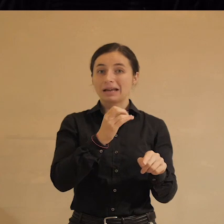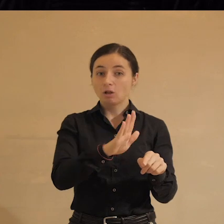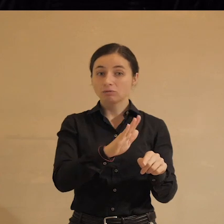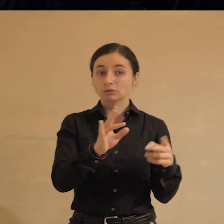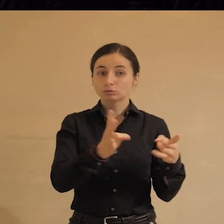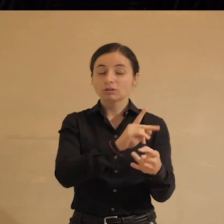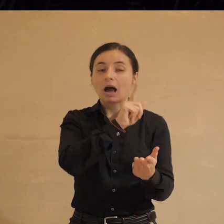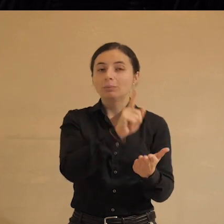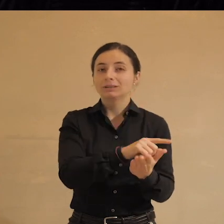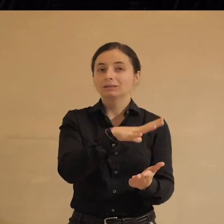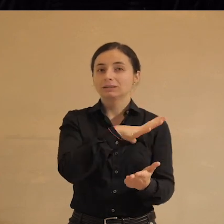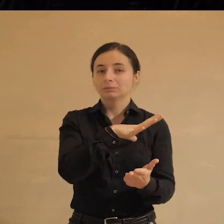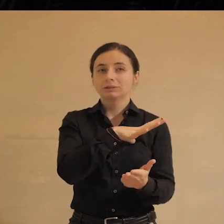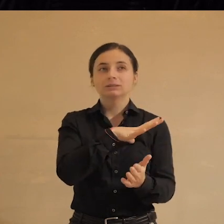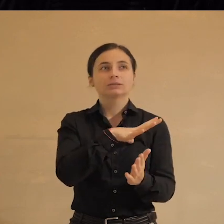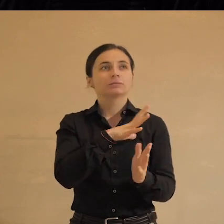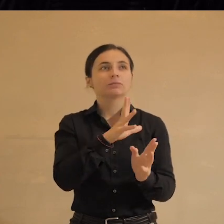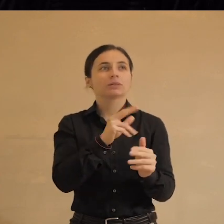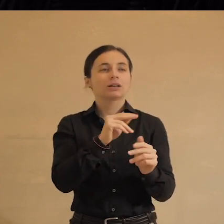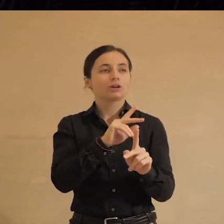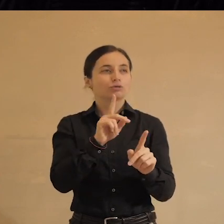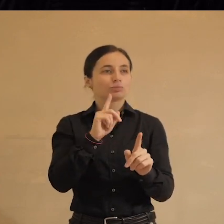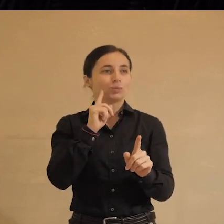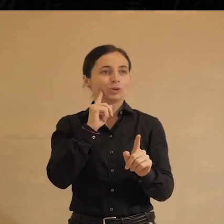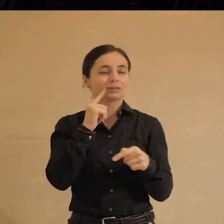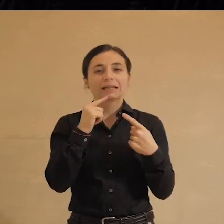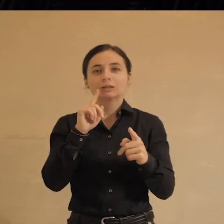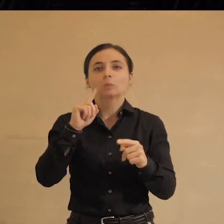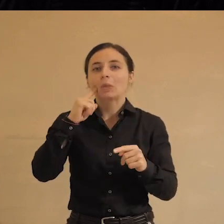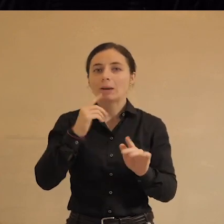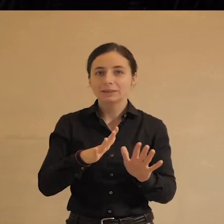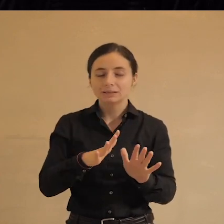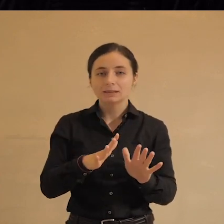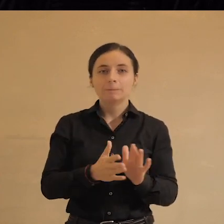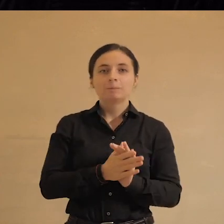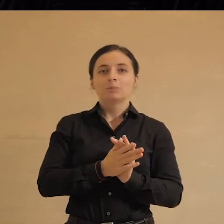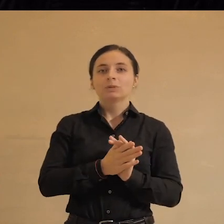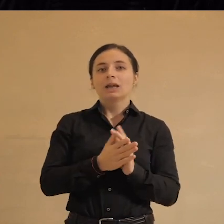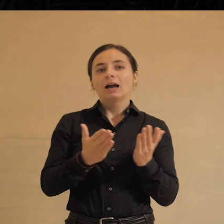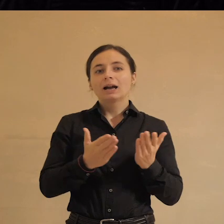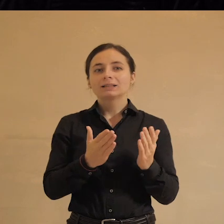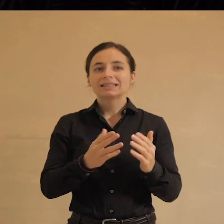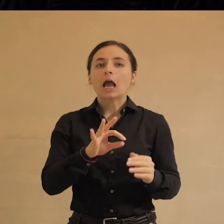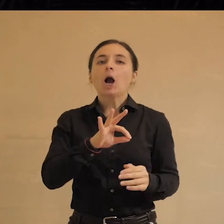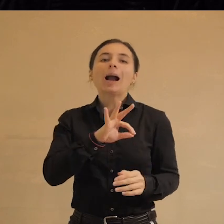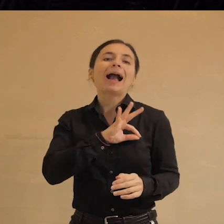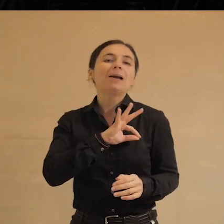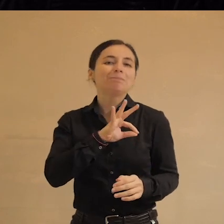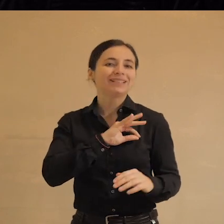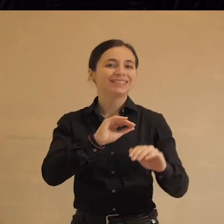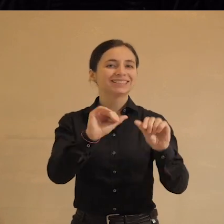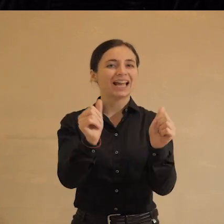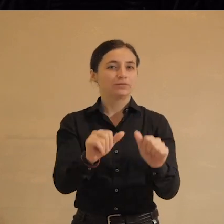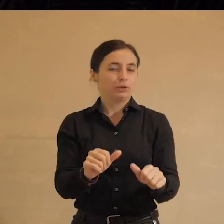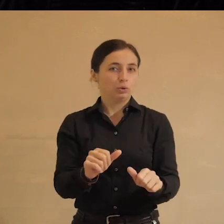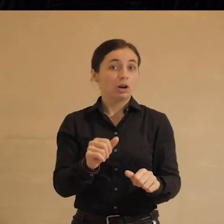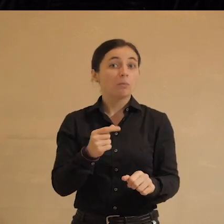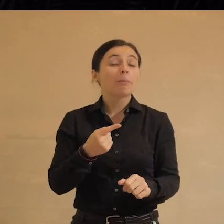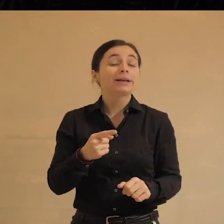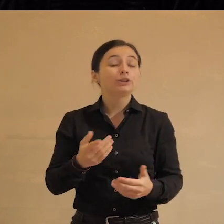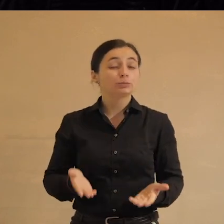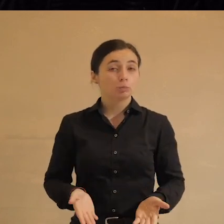обязательно надо быть, как бы это сказать, чтобы никого не обидеть, ну, такой вот несколько комической фигурой. Вот почему?